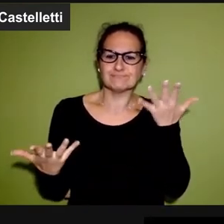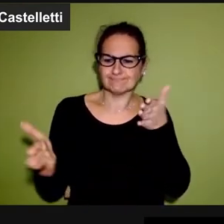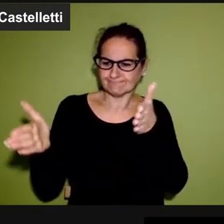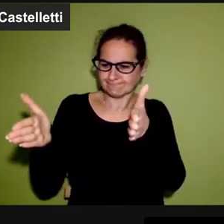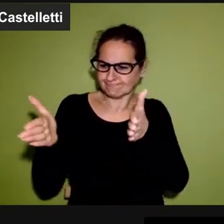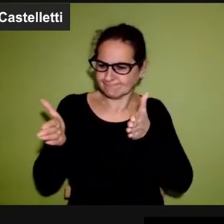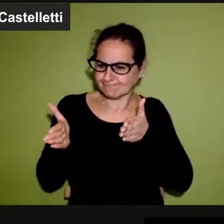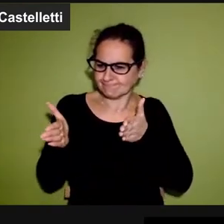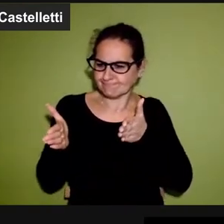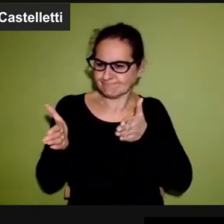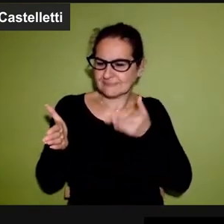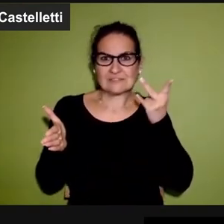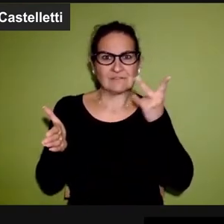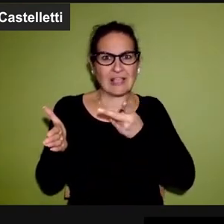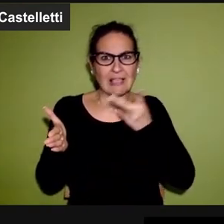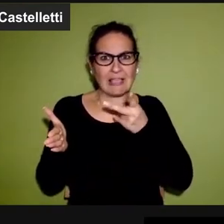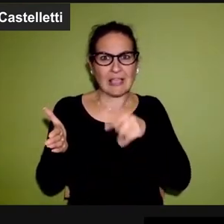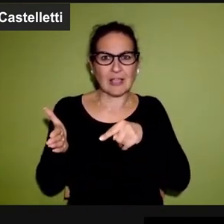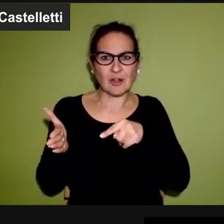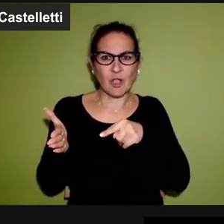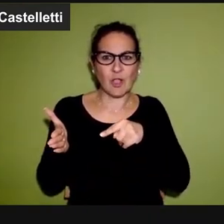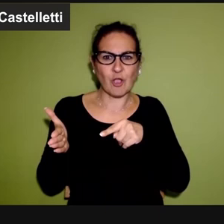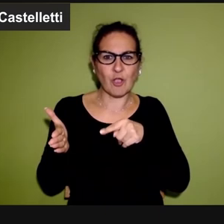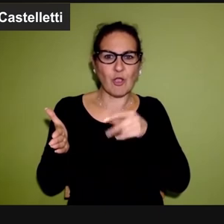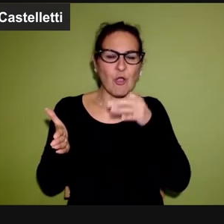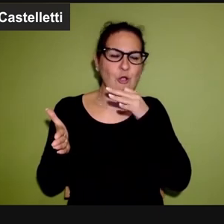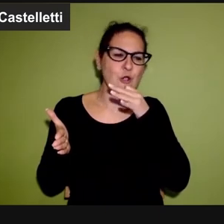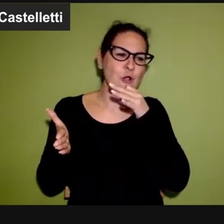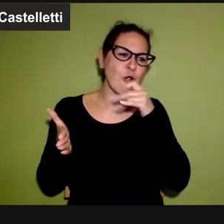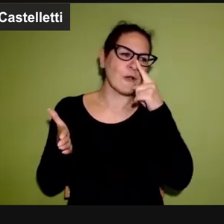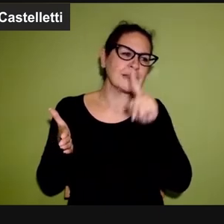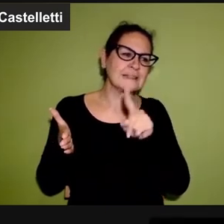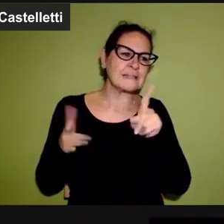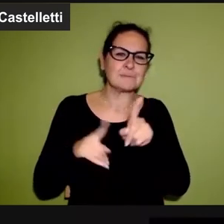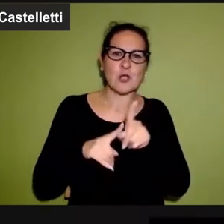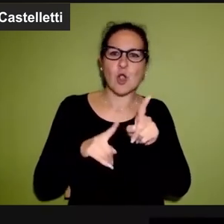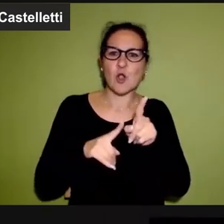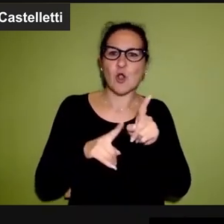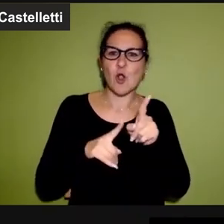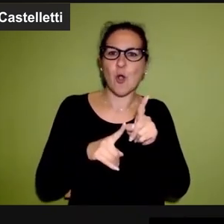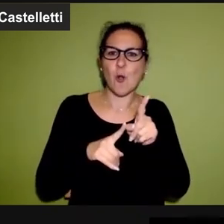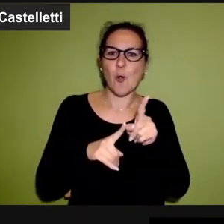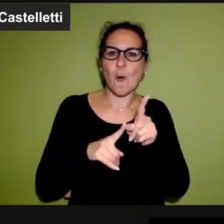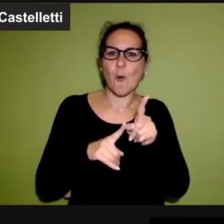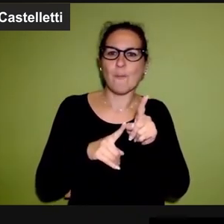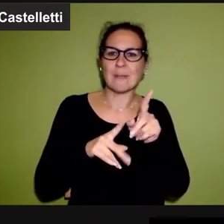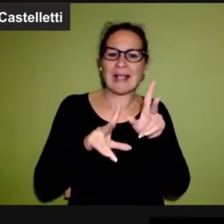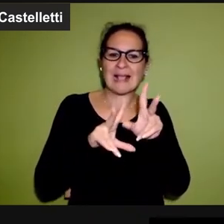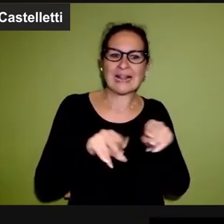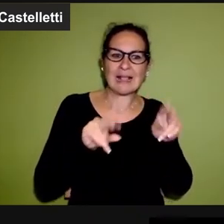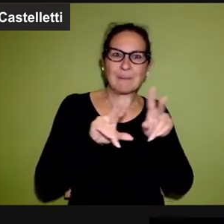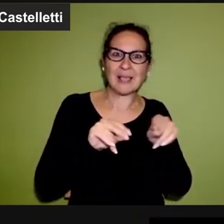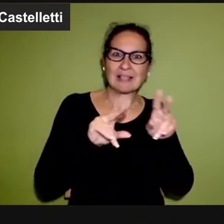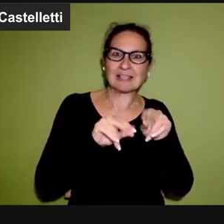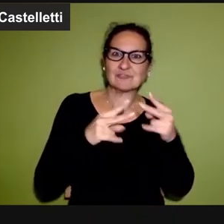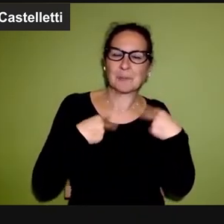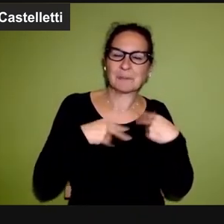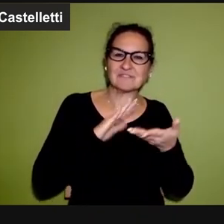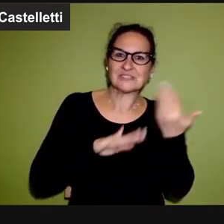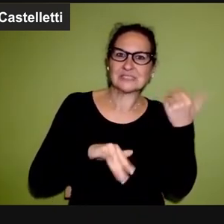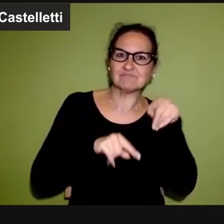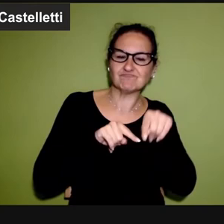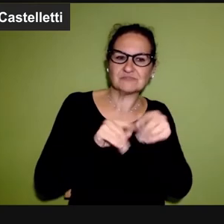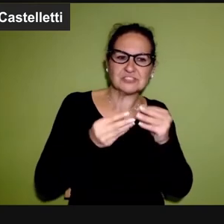senza il filtro della rappresentazione o, come dicevamo prima, chiamiamola la devitalizzazione della